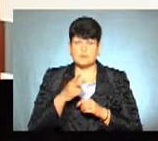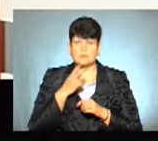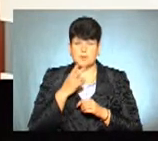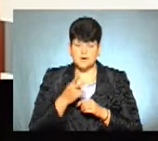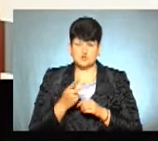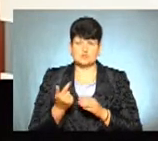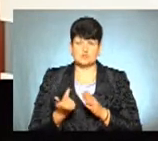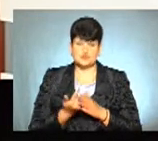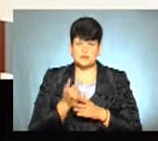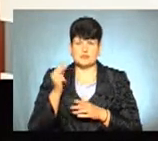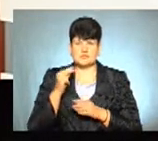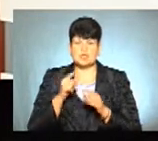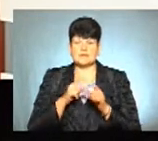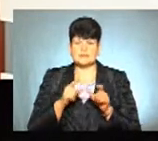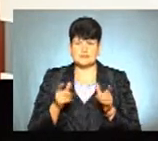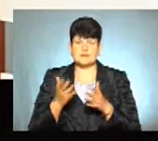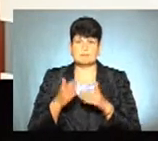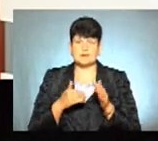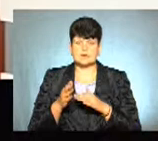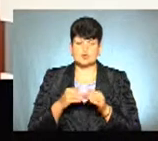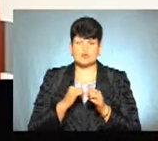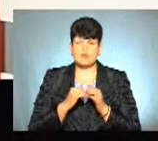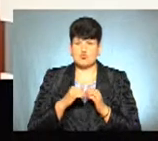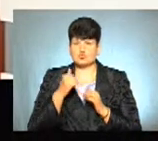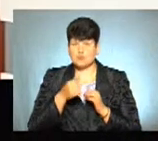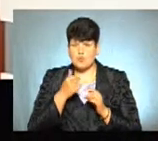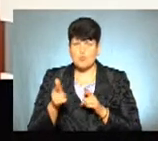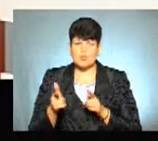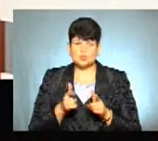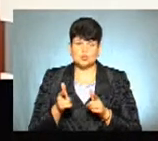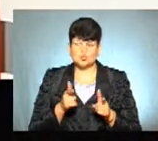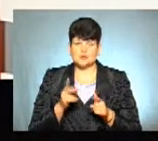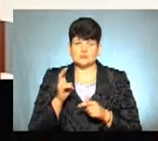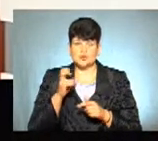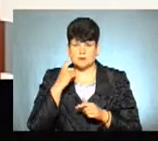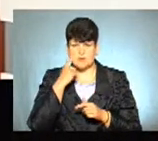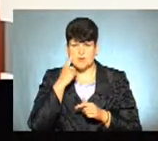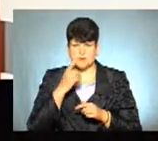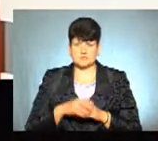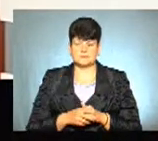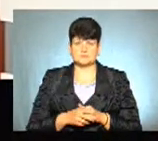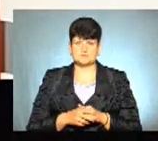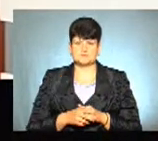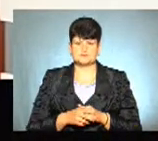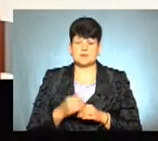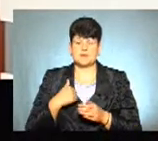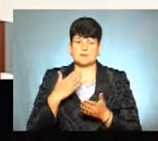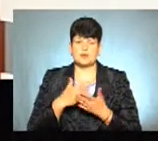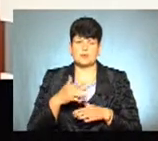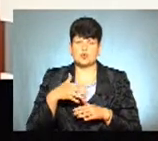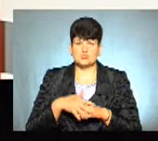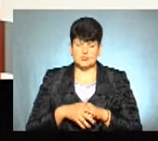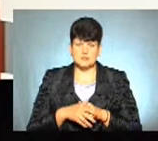знову ж ті навчальні заклади, які практично кожного року готують 200 балників. Ми маємо розуміти